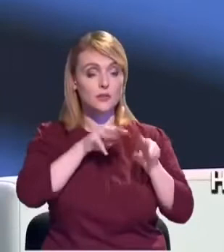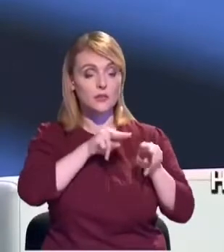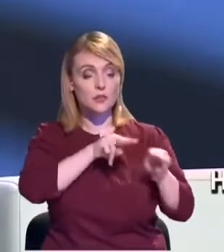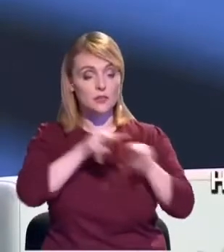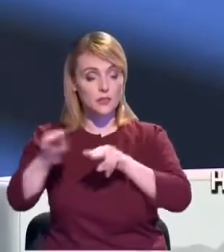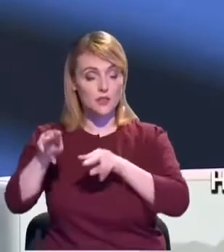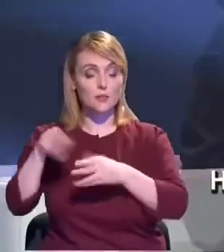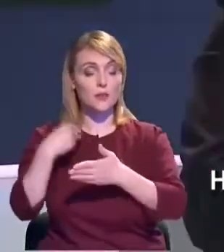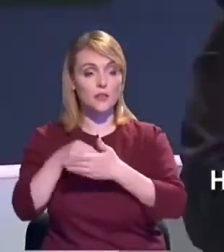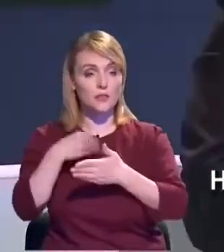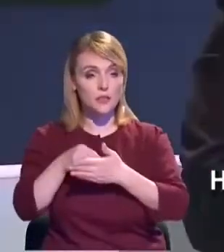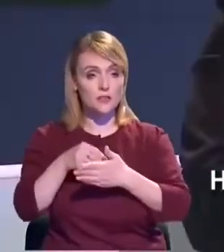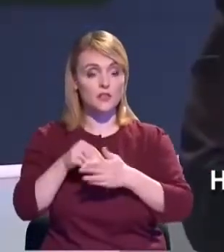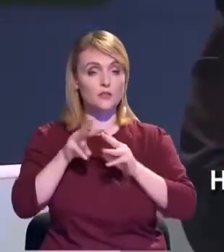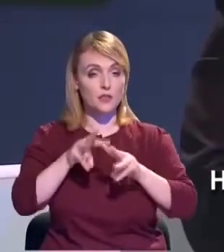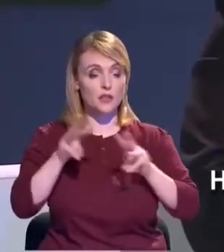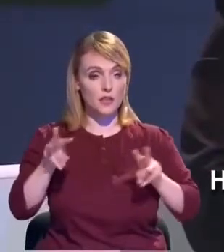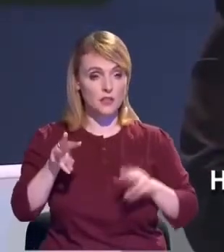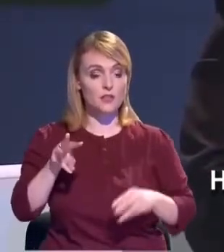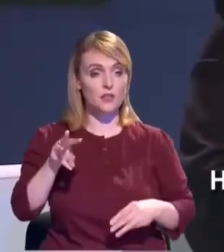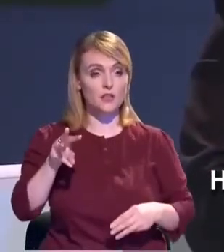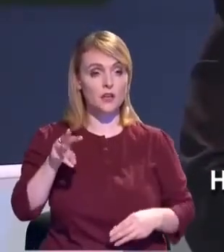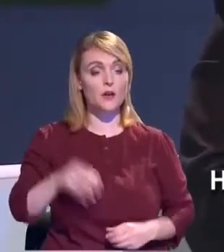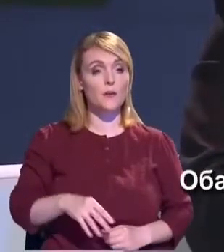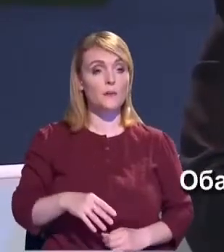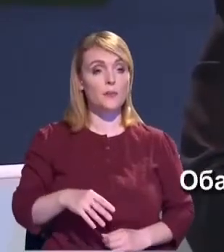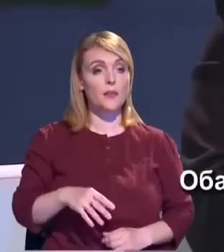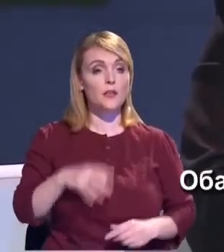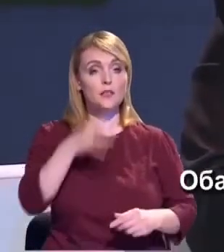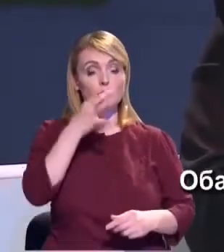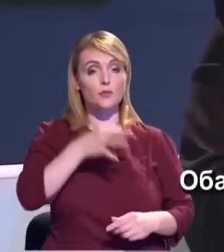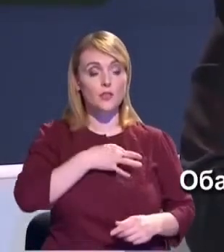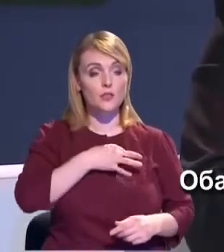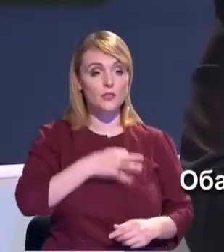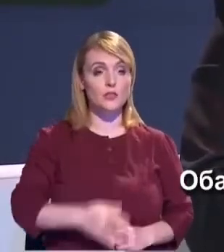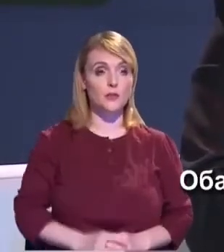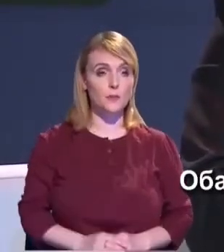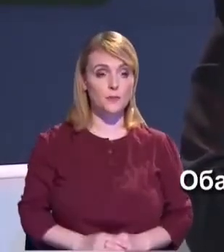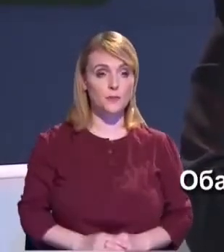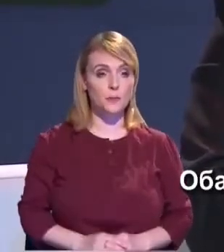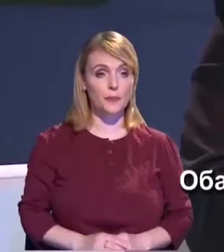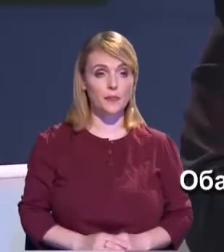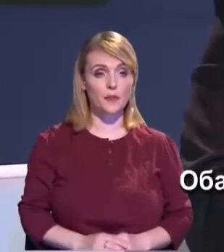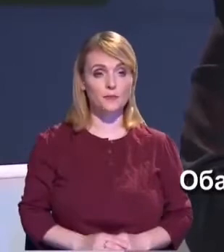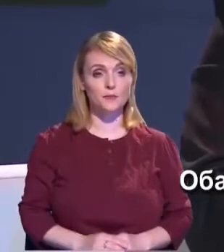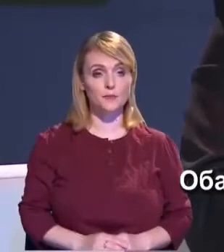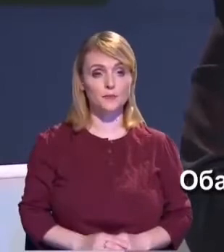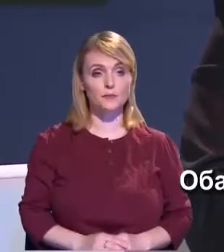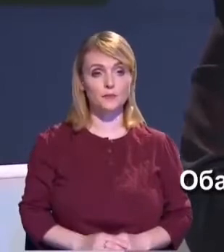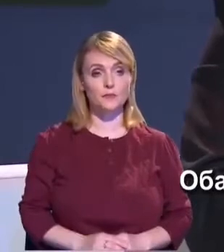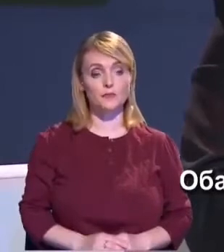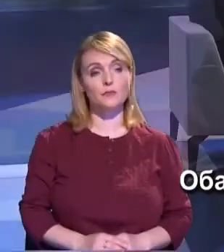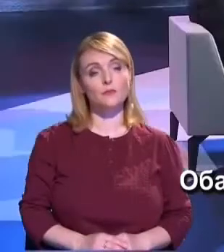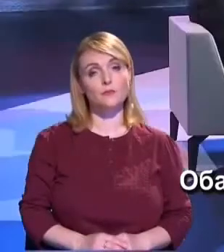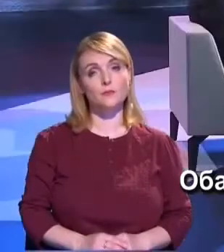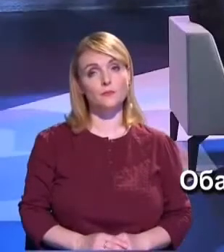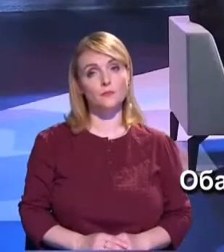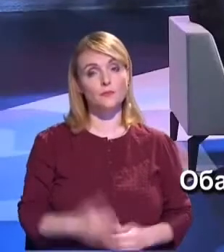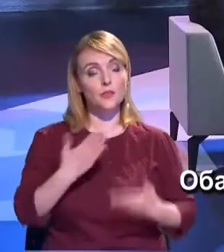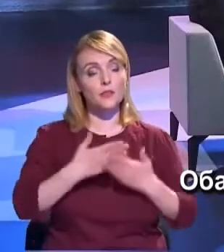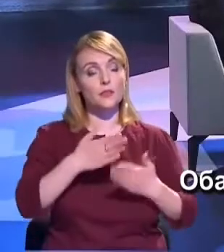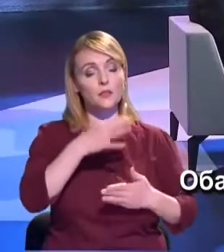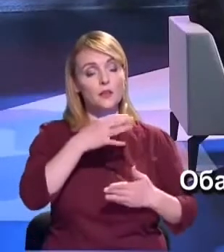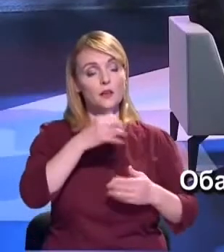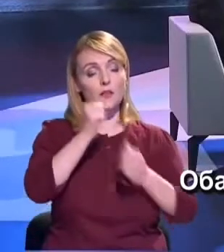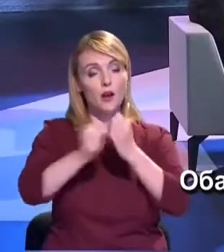Dezvoltare Regională și Fondul Ecologic Național. Așa, ambele fonduri, de fapt, primind anual din buget, cam peste